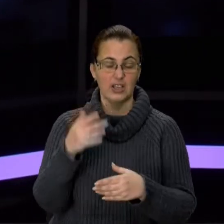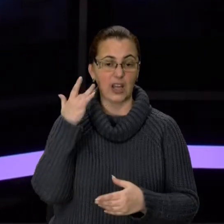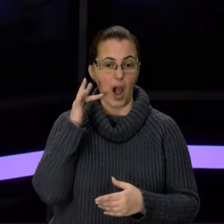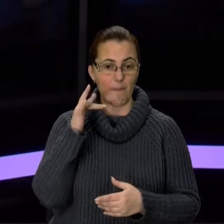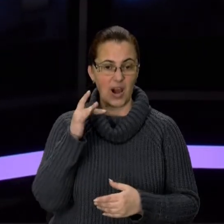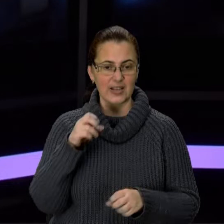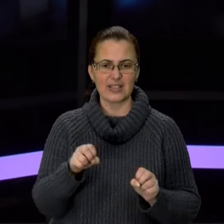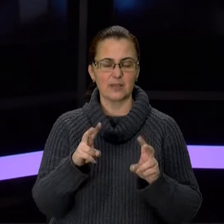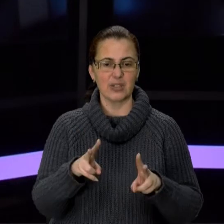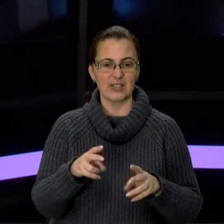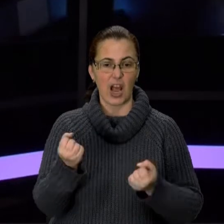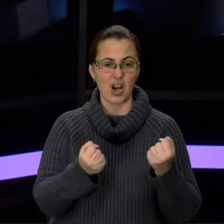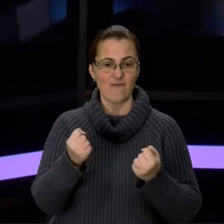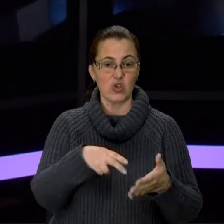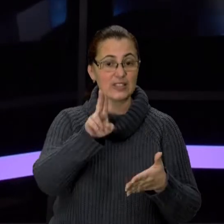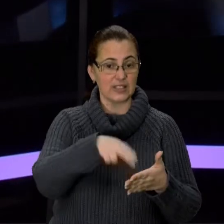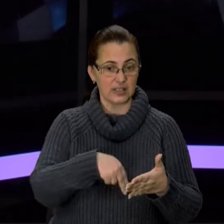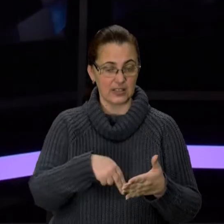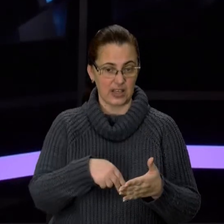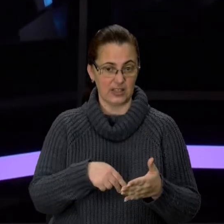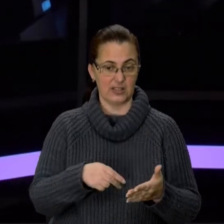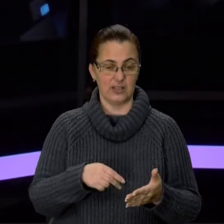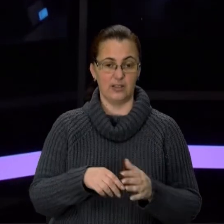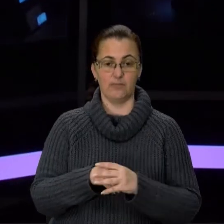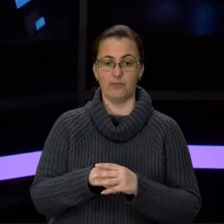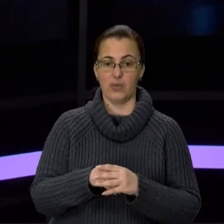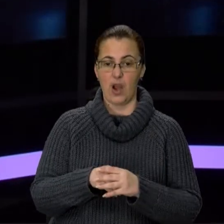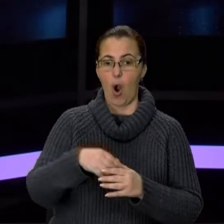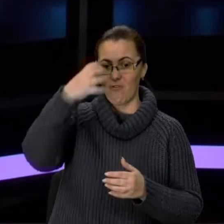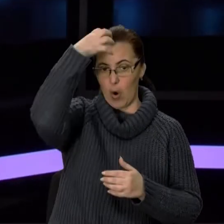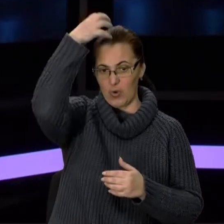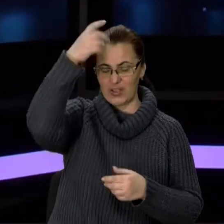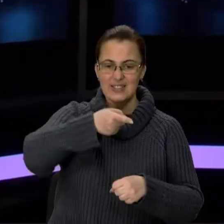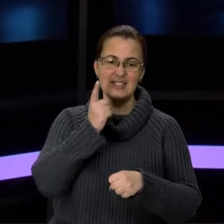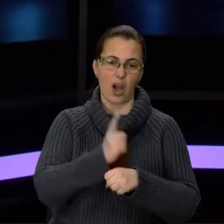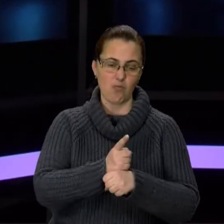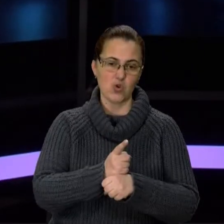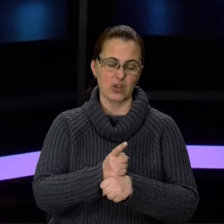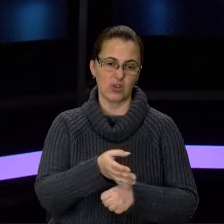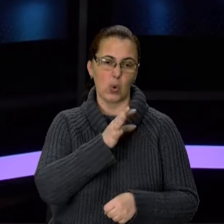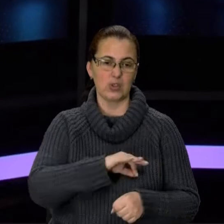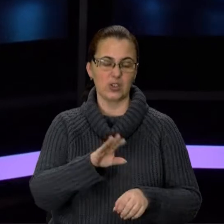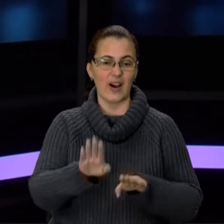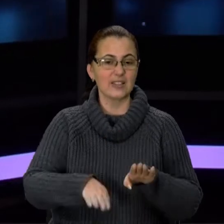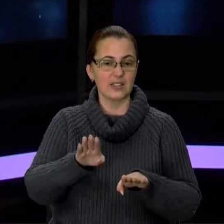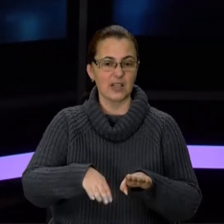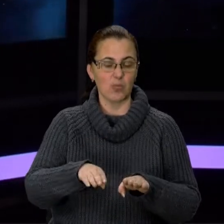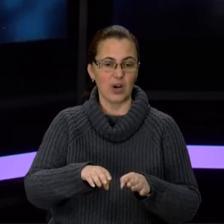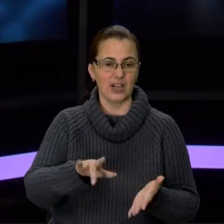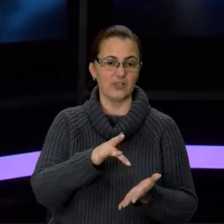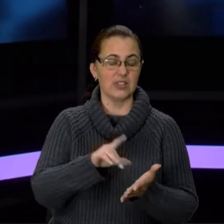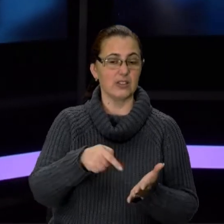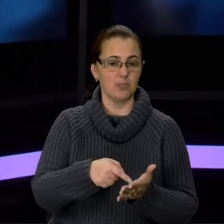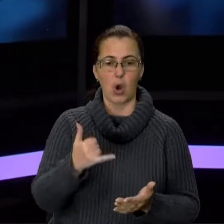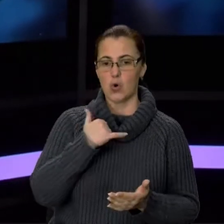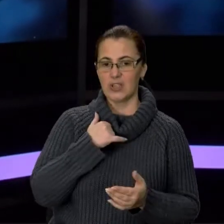спеціальні водійські ліцензії впровадили. В Копенгагені заборонили користуватись самокатами у середмісті. У нас же норми